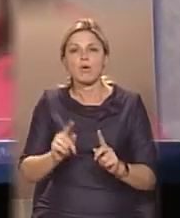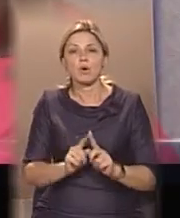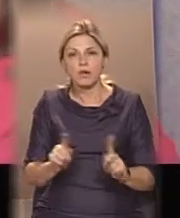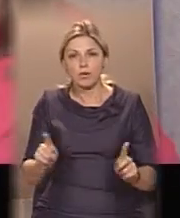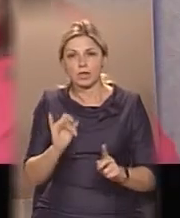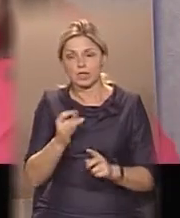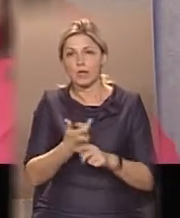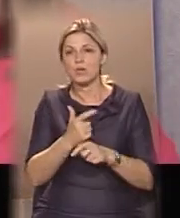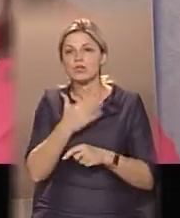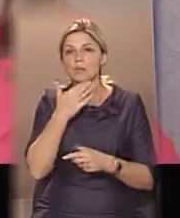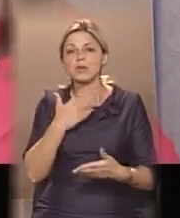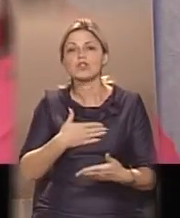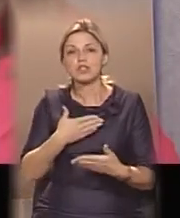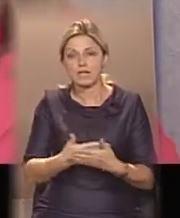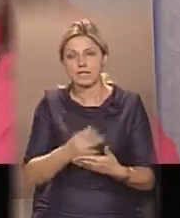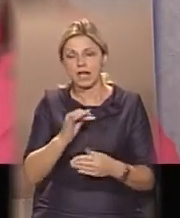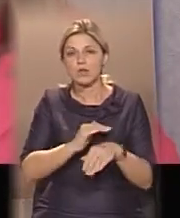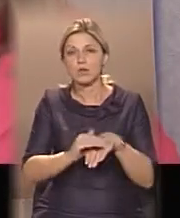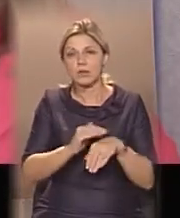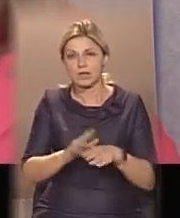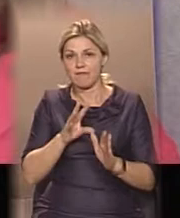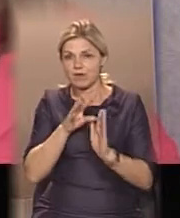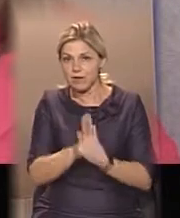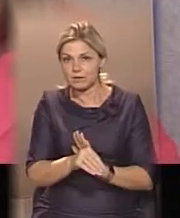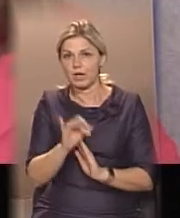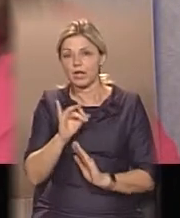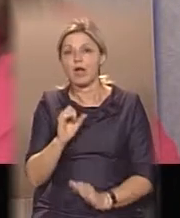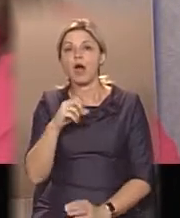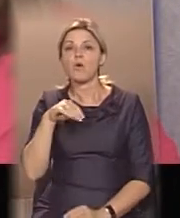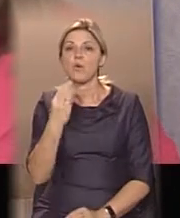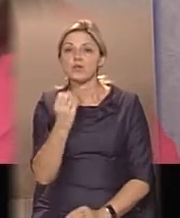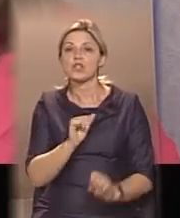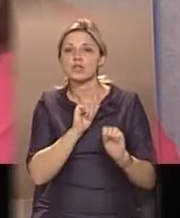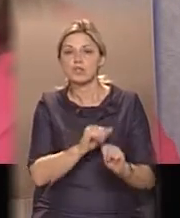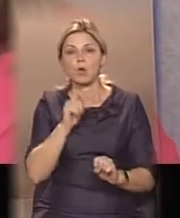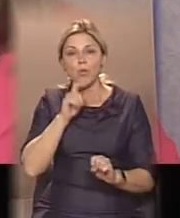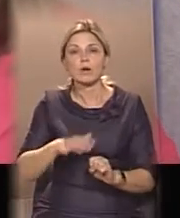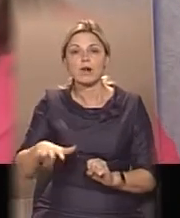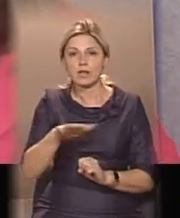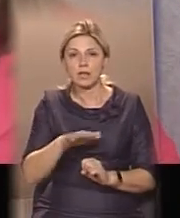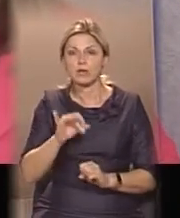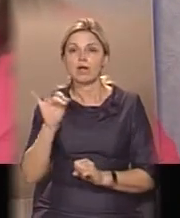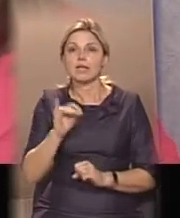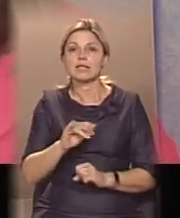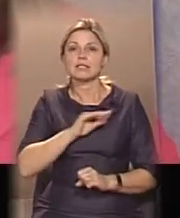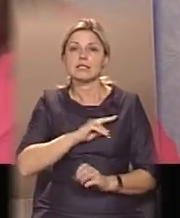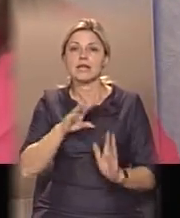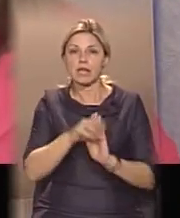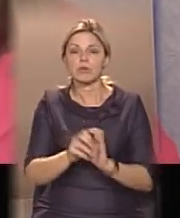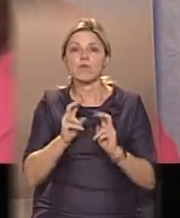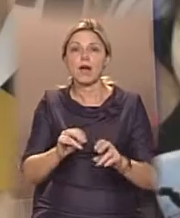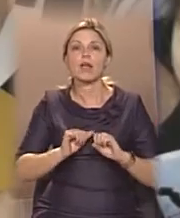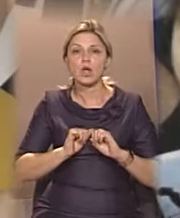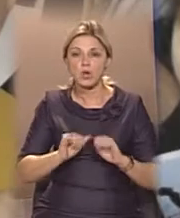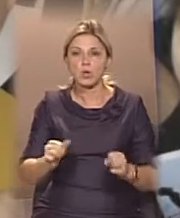стільки щирості, стільки доброти вкладено. І, власне, Алюша захищав Україну. І загинув як герой,